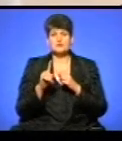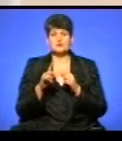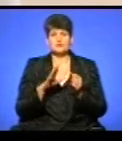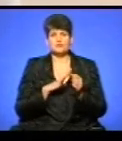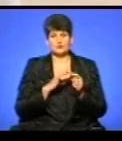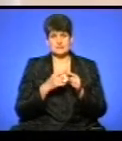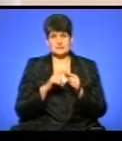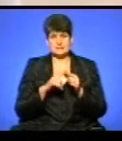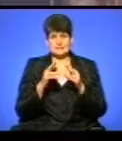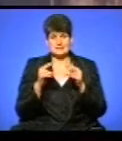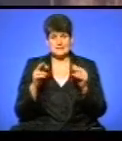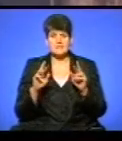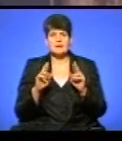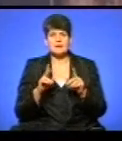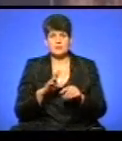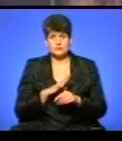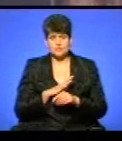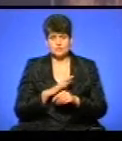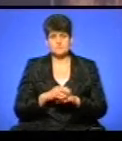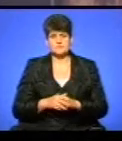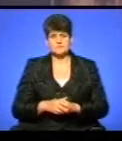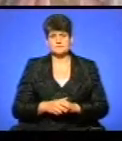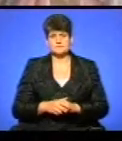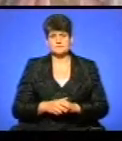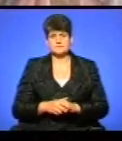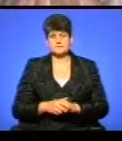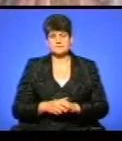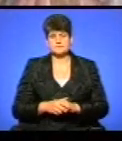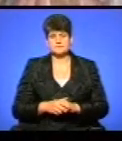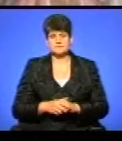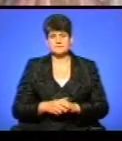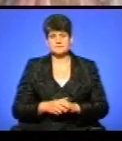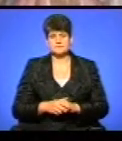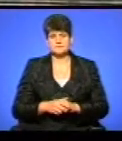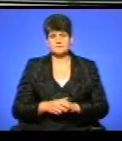цих землях, як було. Любов Гадомська, Андрій Бодак, новини.